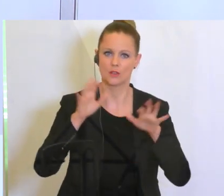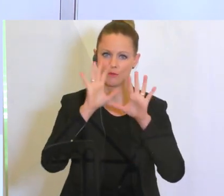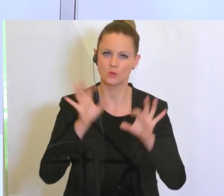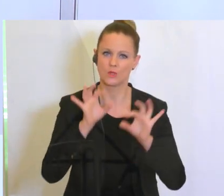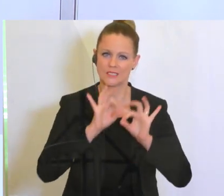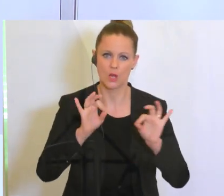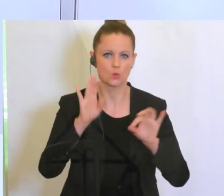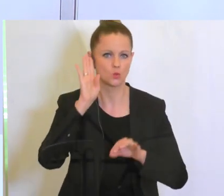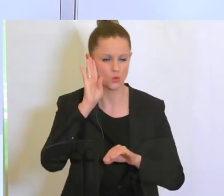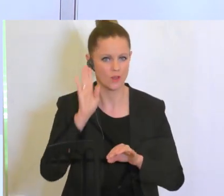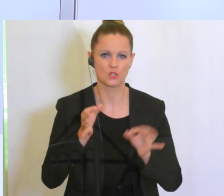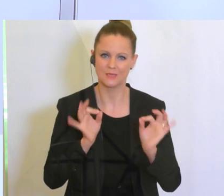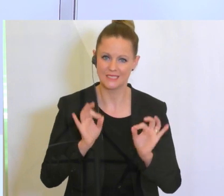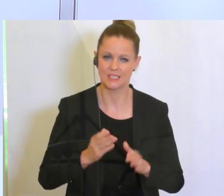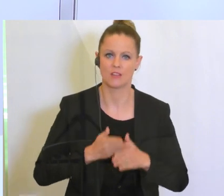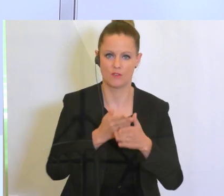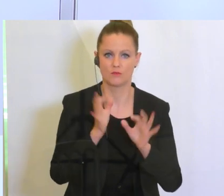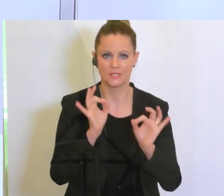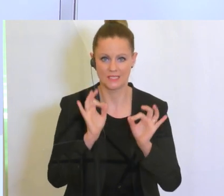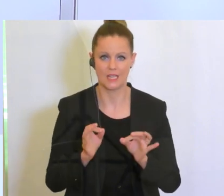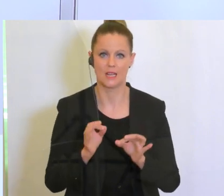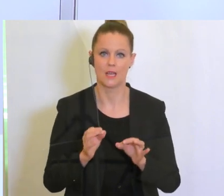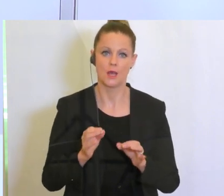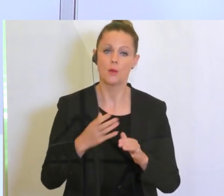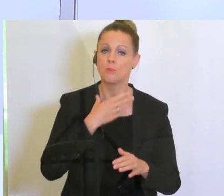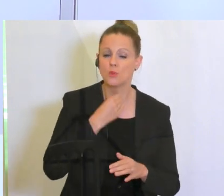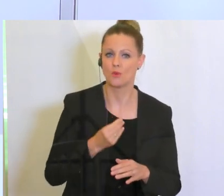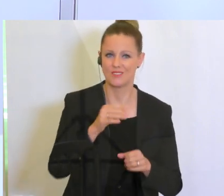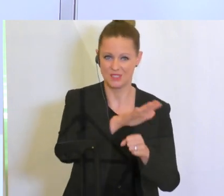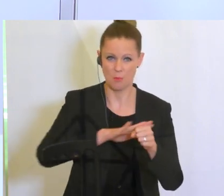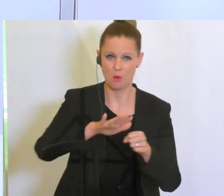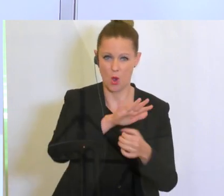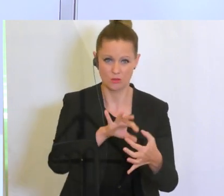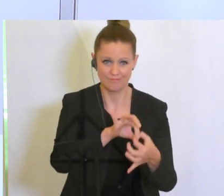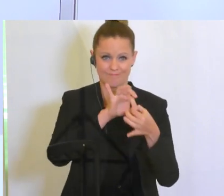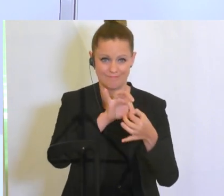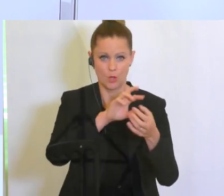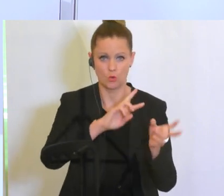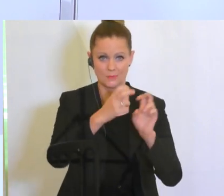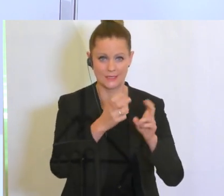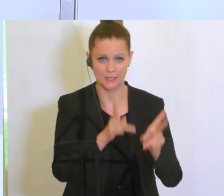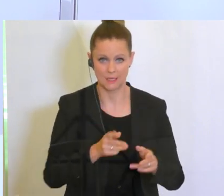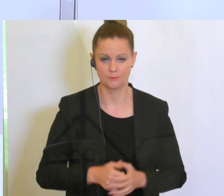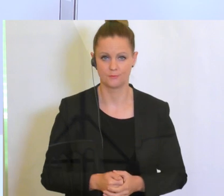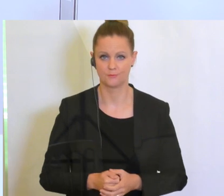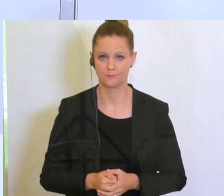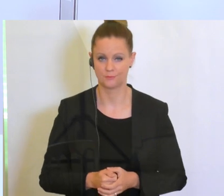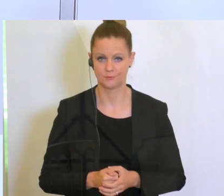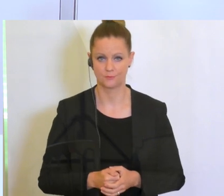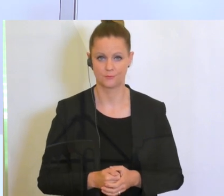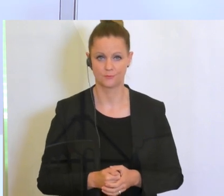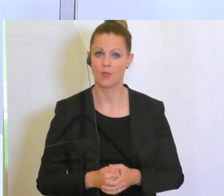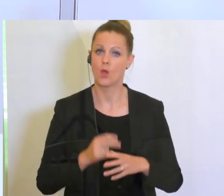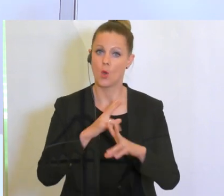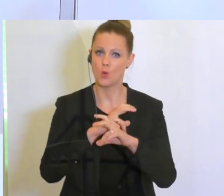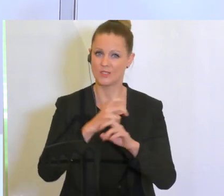spezielle Hilfen für die speziell betroffenen Bedürfnisse auch von Branchen umsetzen zu können. Der